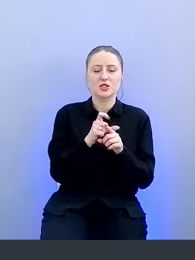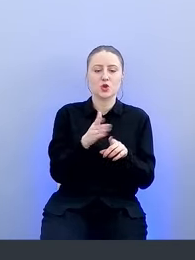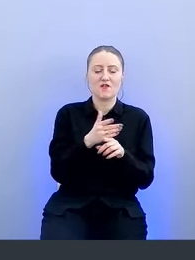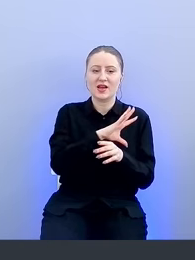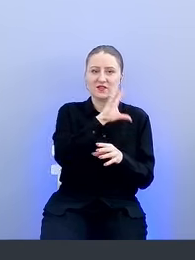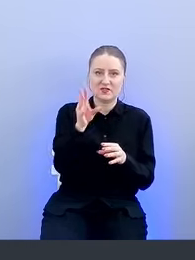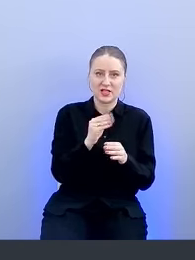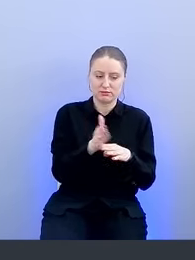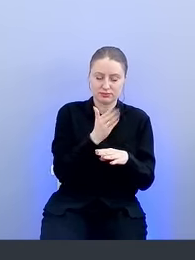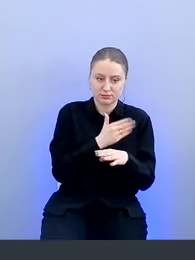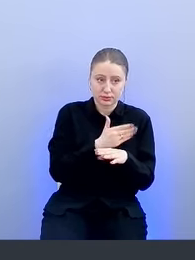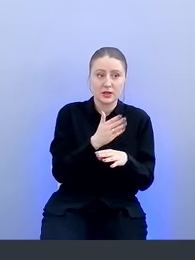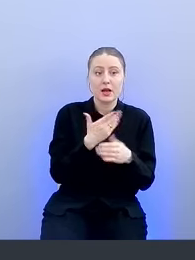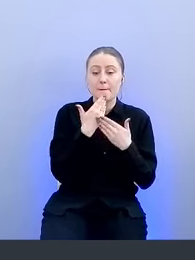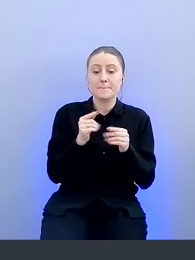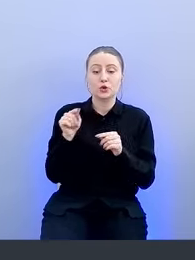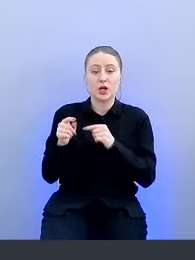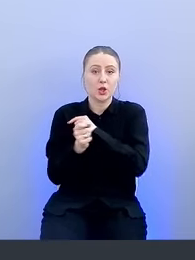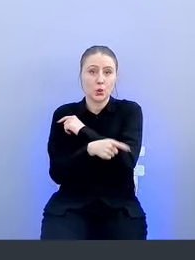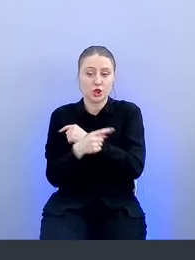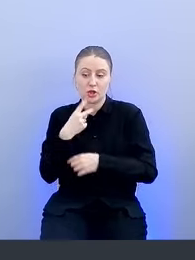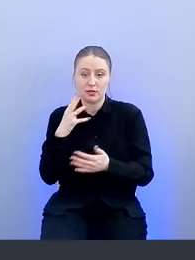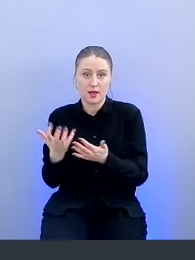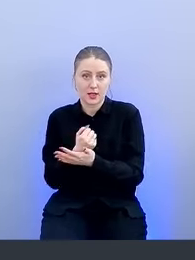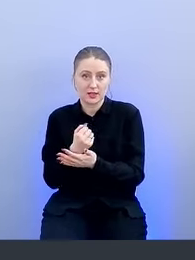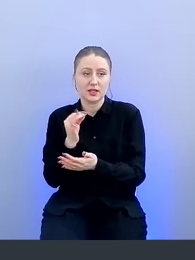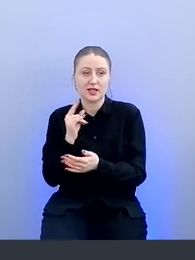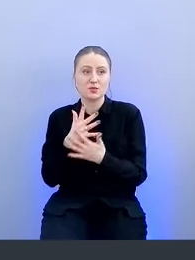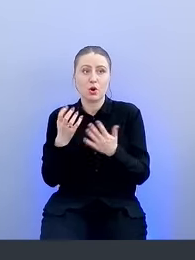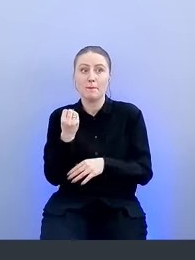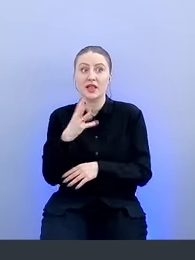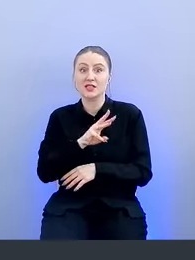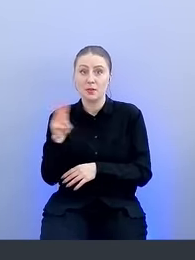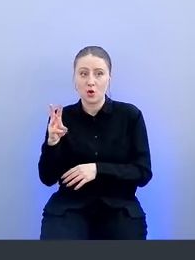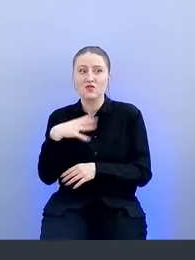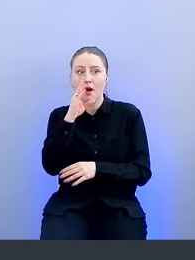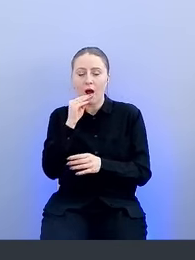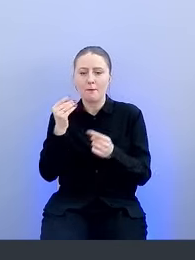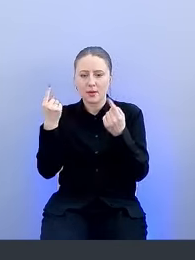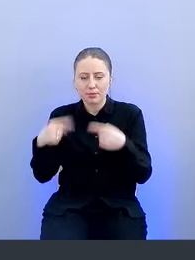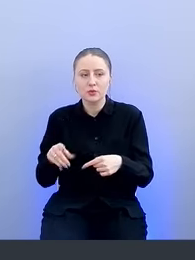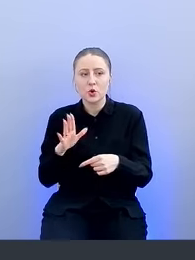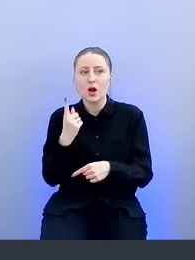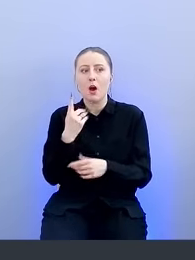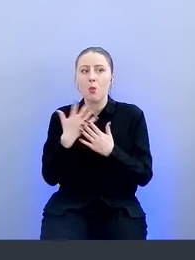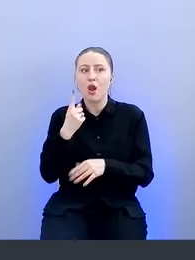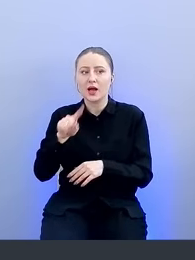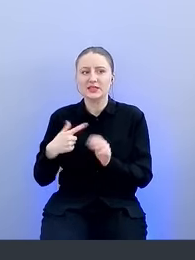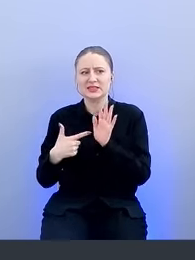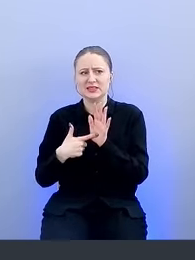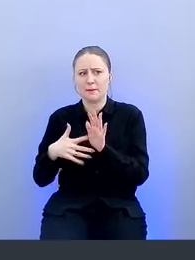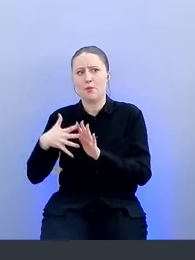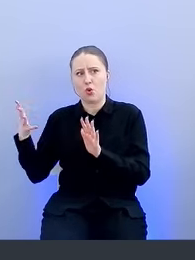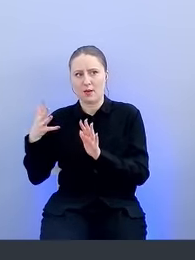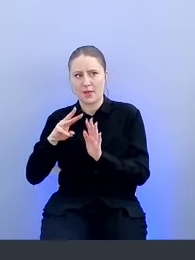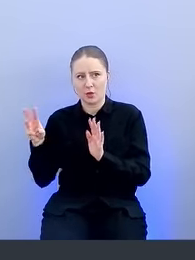мутаций. В одной из последних утечек, найденных нами из более 15 миллионов, мы смогли покрякать более 1,7 миллионов.